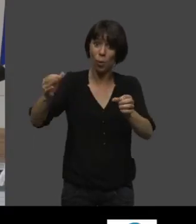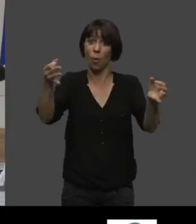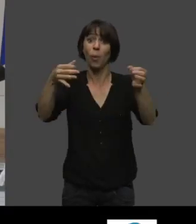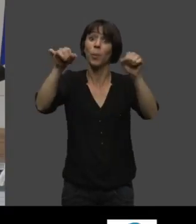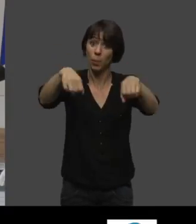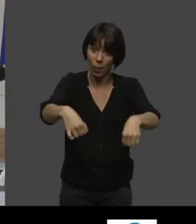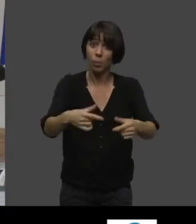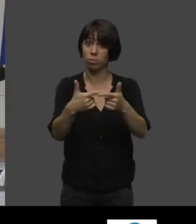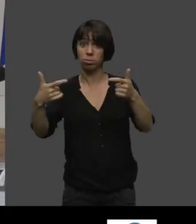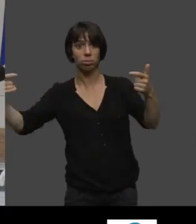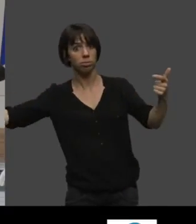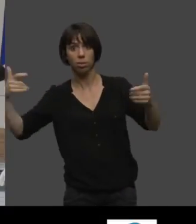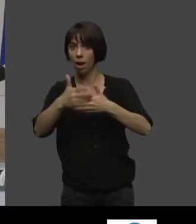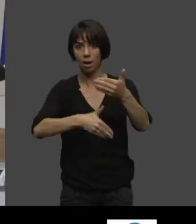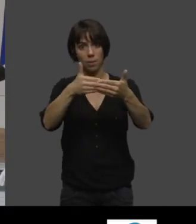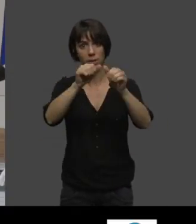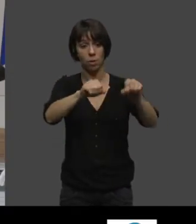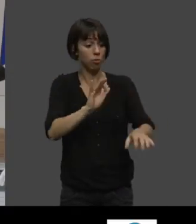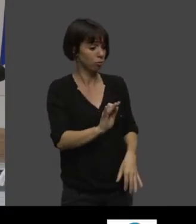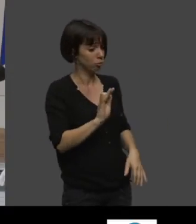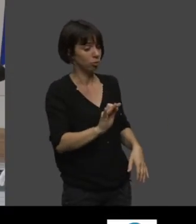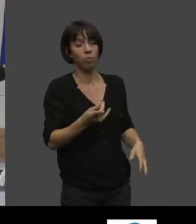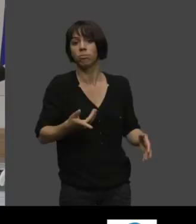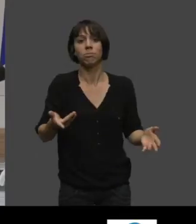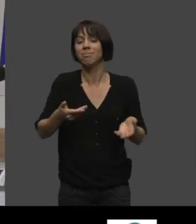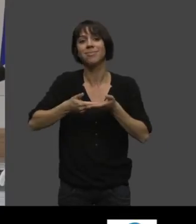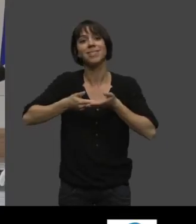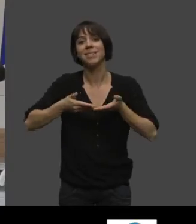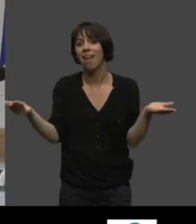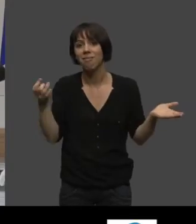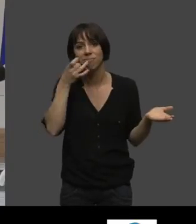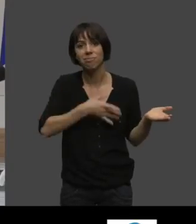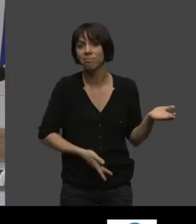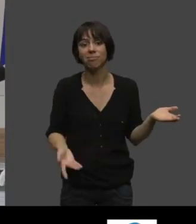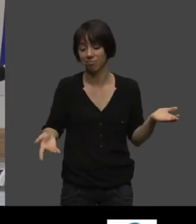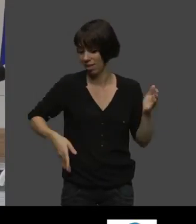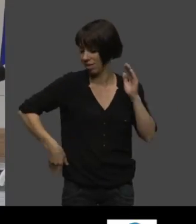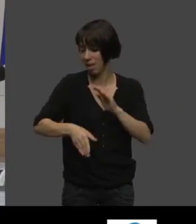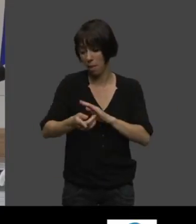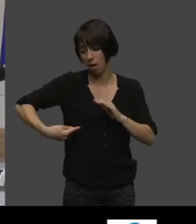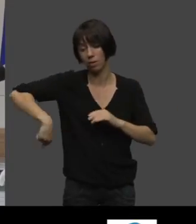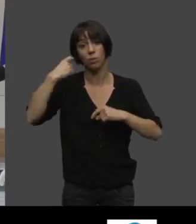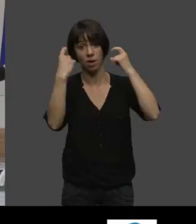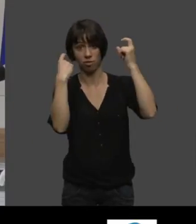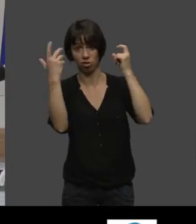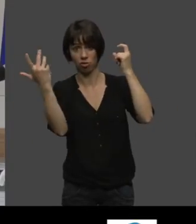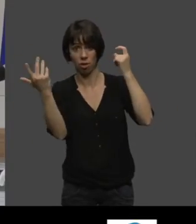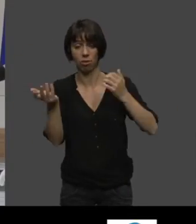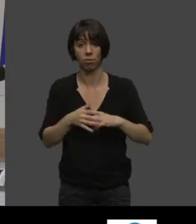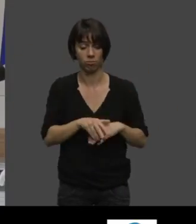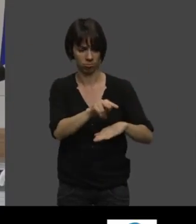en fait, c'est tout bête. C'est né d'une réflexion basique. Pourquoi une vinaigrette,'est